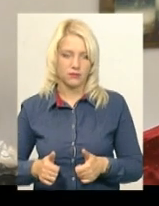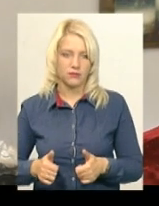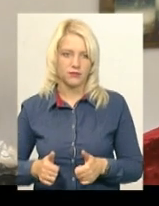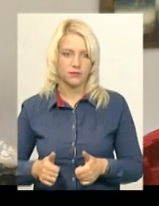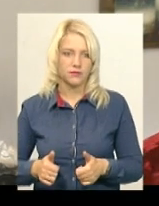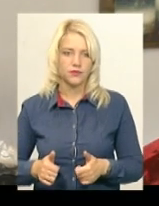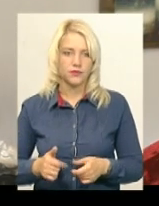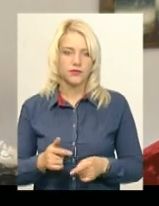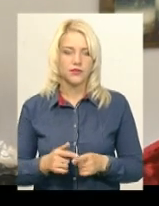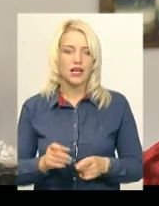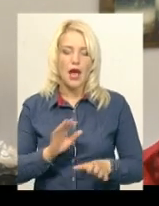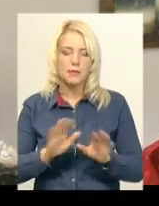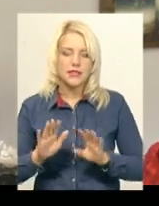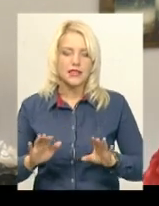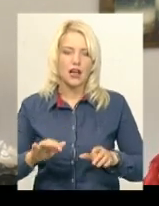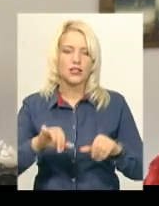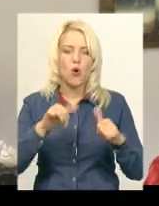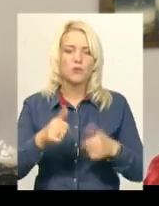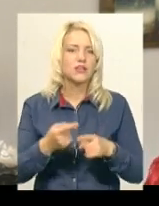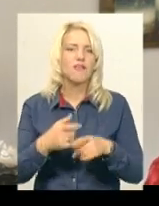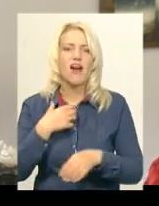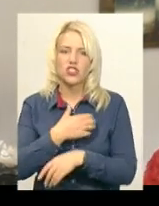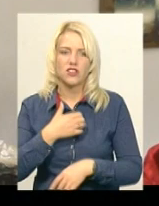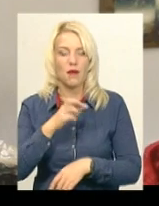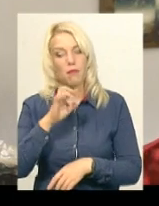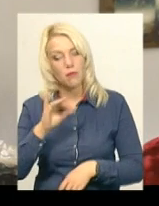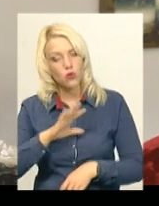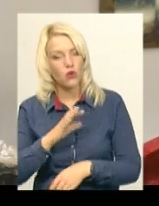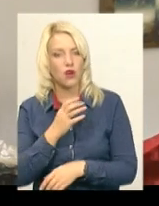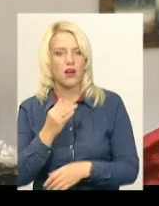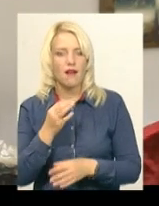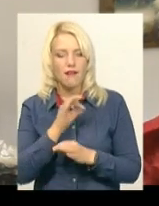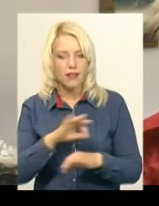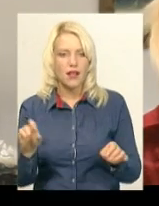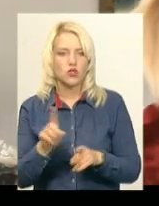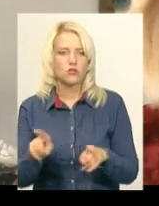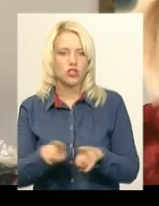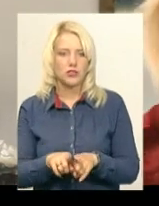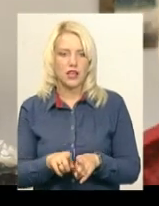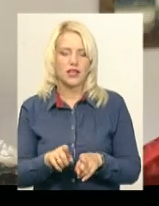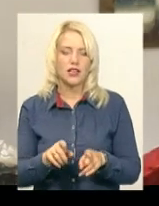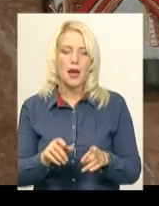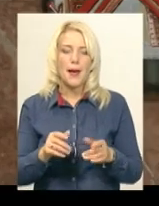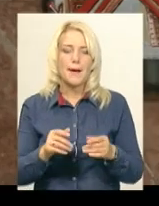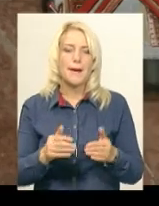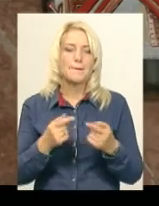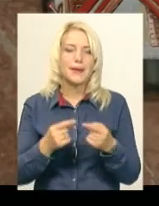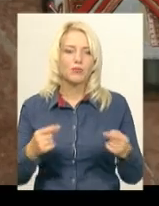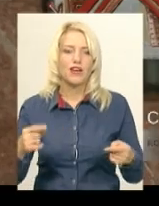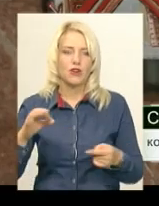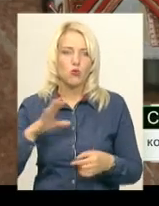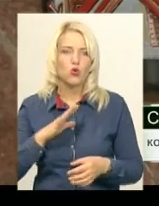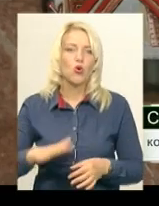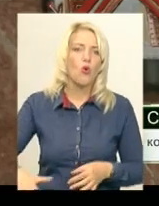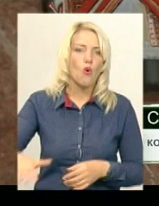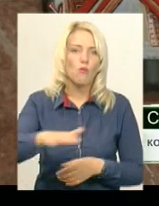і абстрактні об'єкти зараз важливі. Було би класно, якби таких предметів було більше навіть у міському просторі. Виставка «Порцеляно